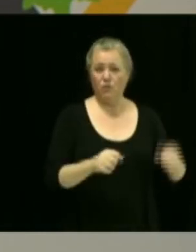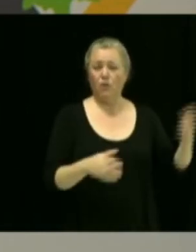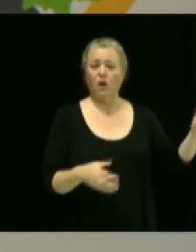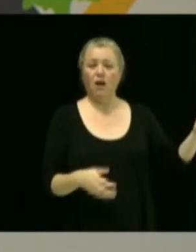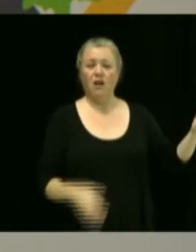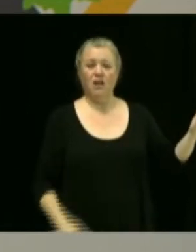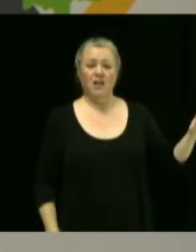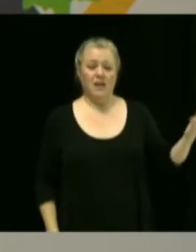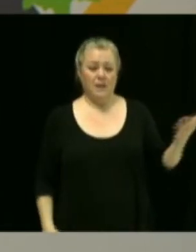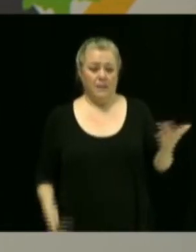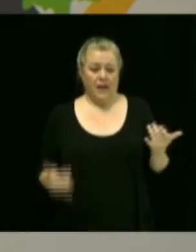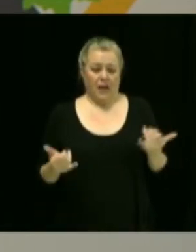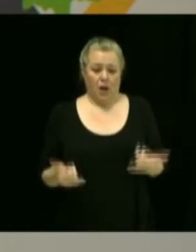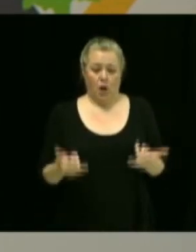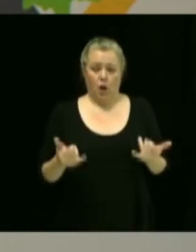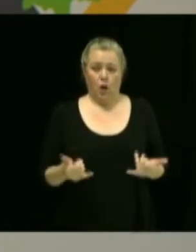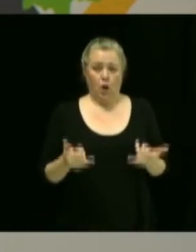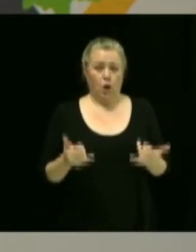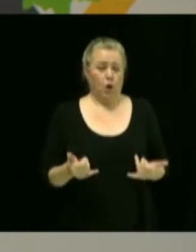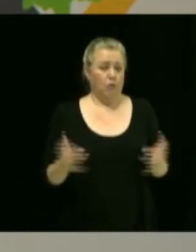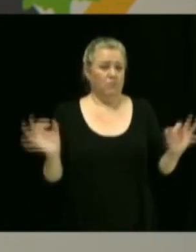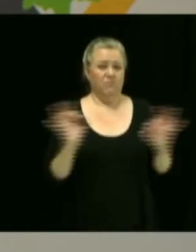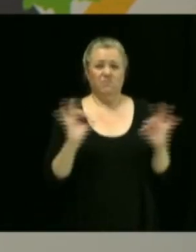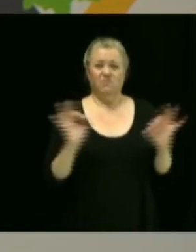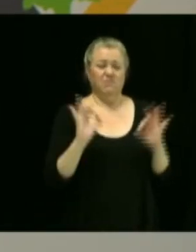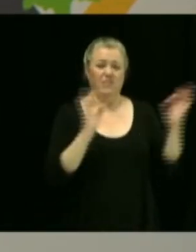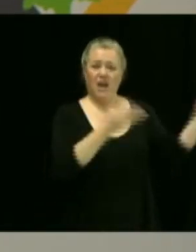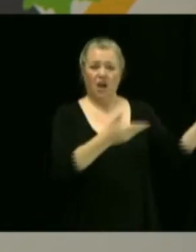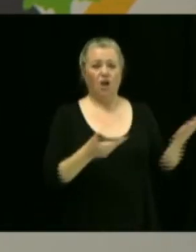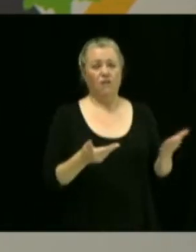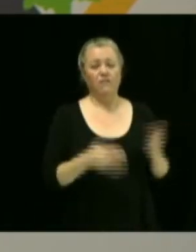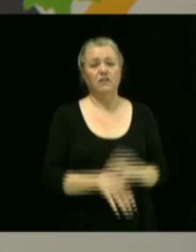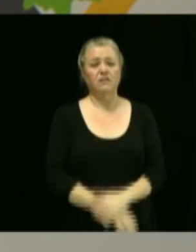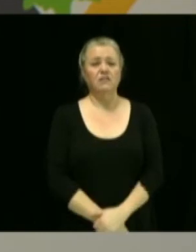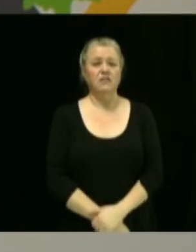rien qui m'a été mis sur la table ou proposé à cet effet-là.